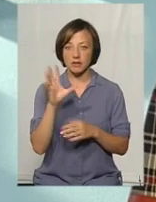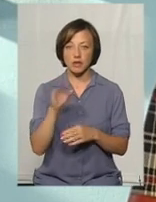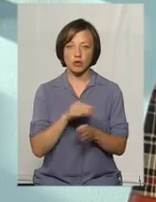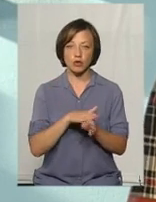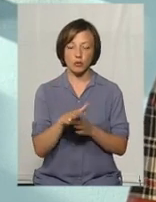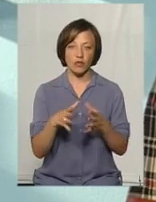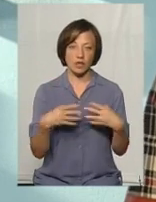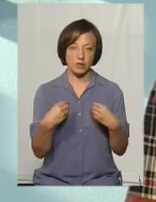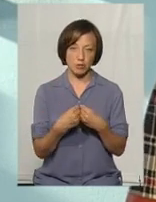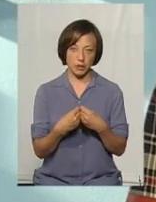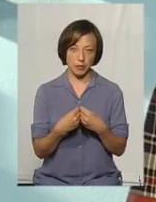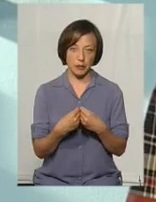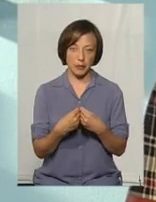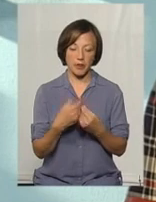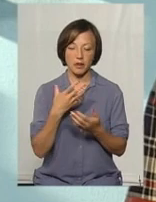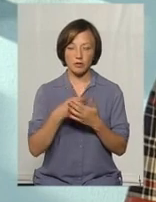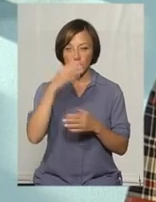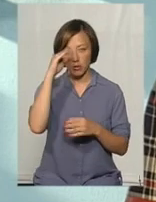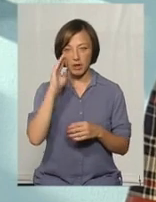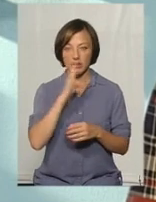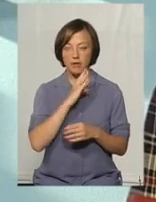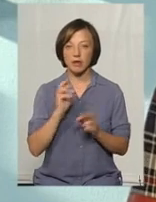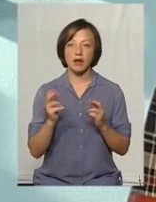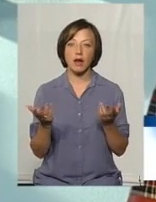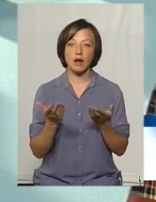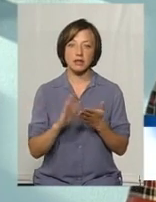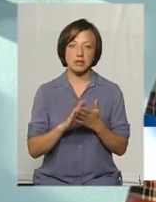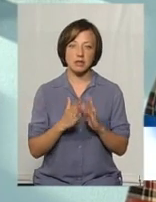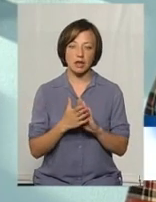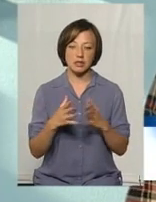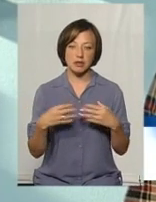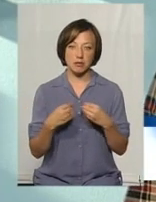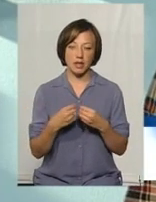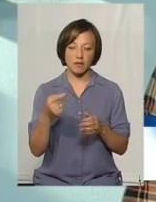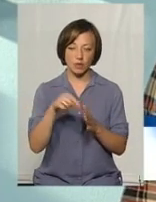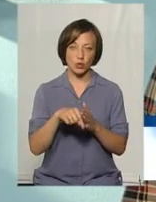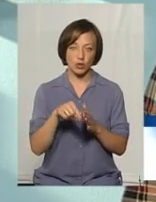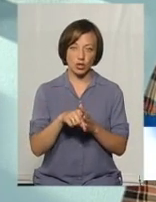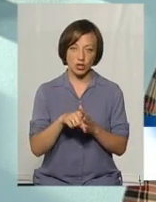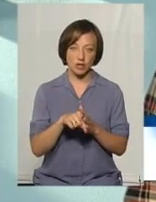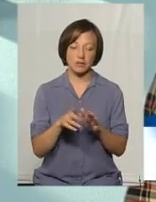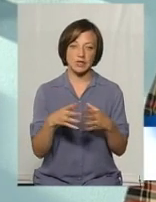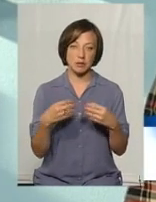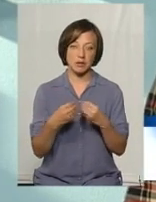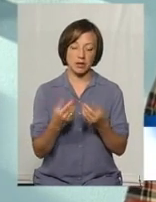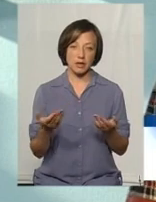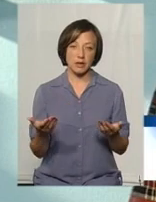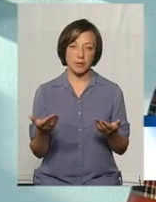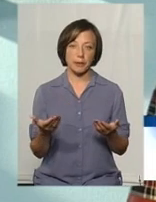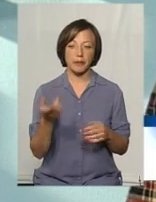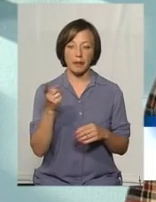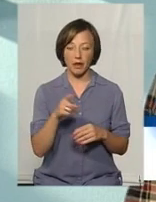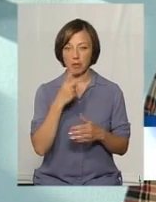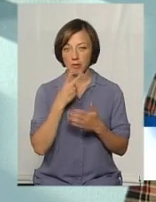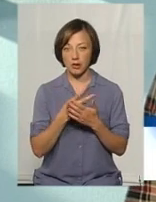відбувається в сім'ї, своїх батьків. І від того, який стан сімейний, внутрішній в сім'ї, той